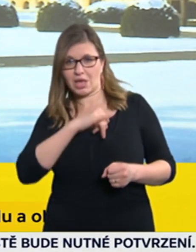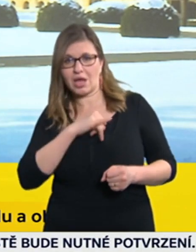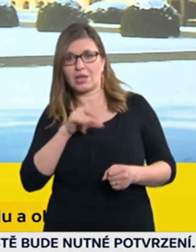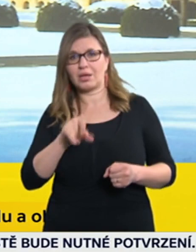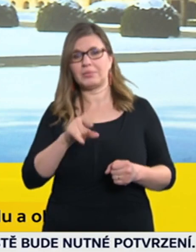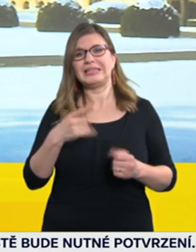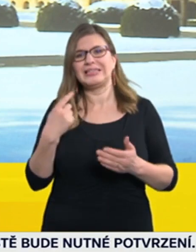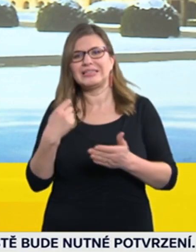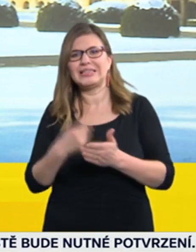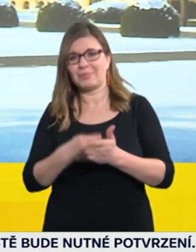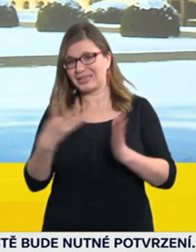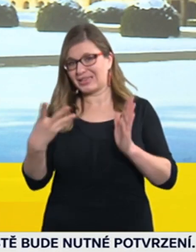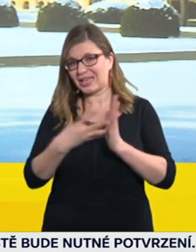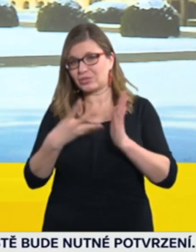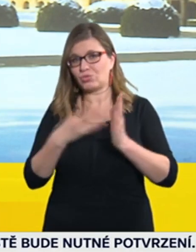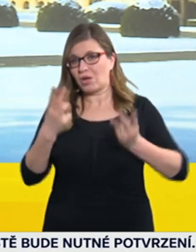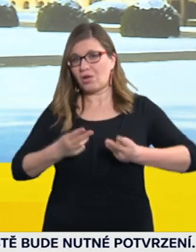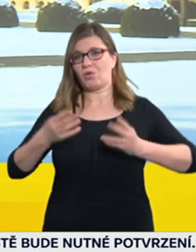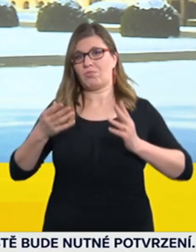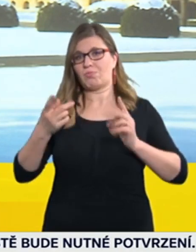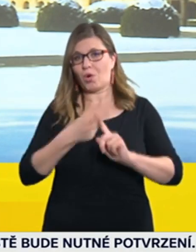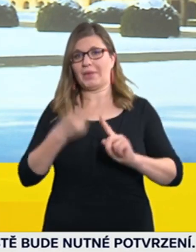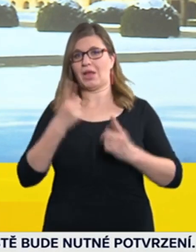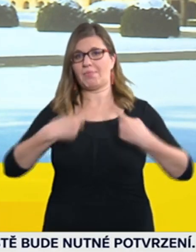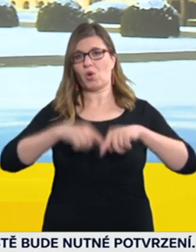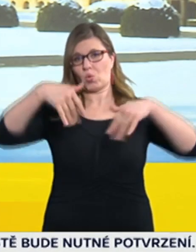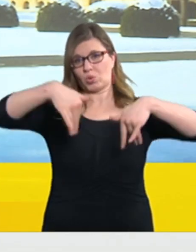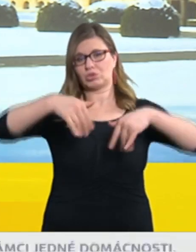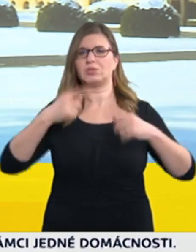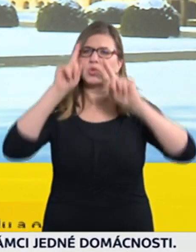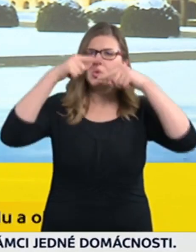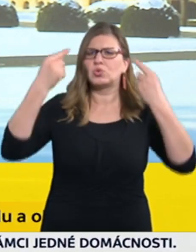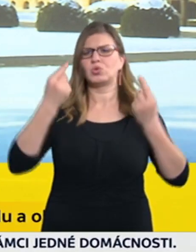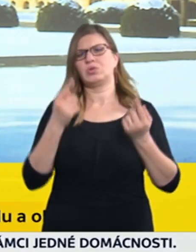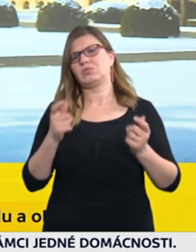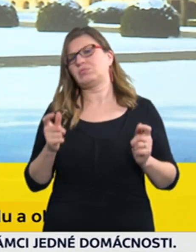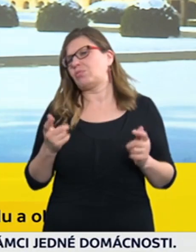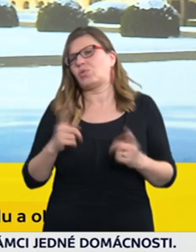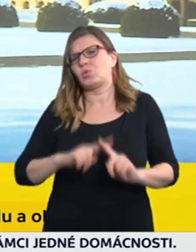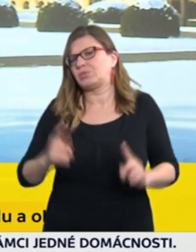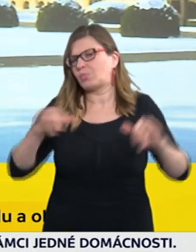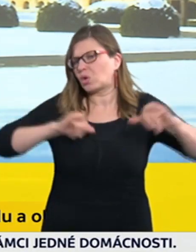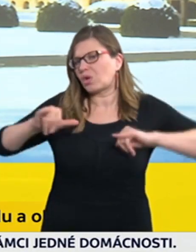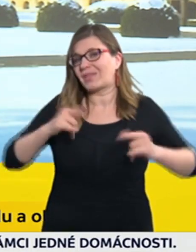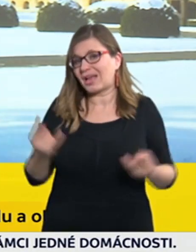antigenních testů měly a samozřejmě slibujeme si hodně i od toho, že už to nebudou jenom ty antigenní testy, tak, jak je známe,